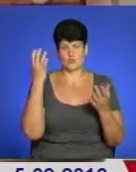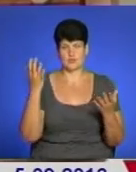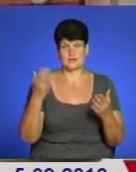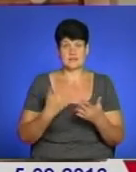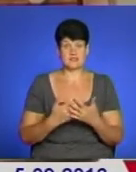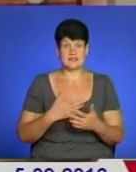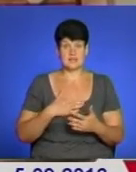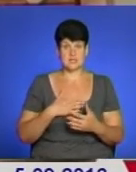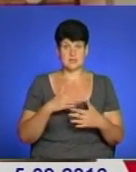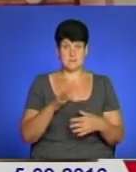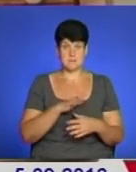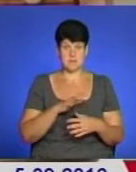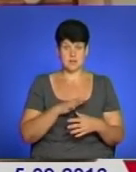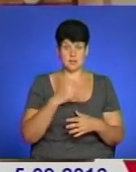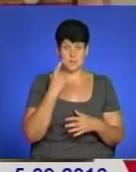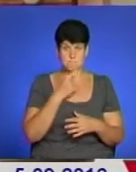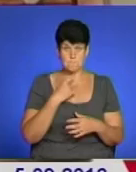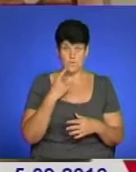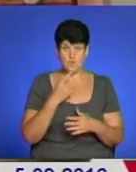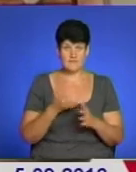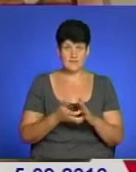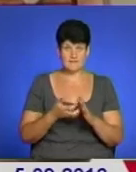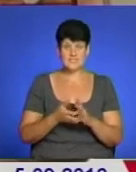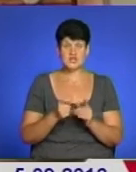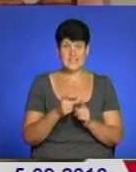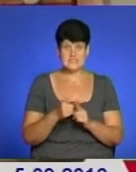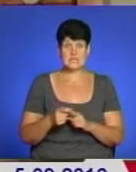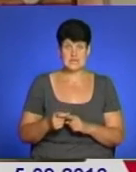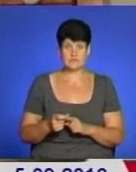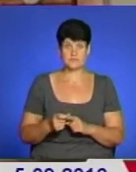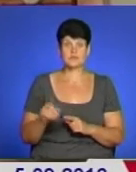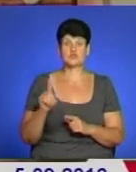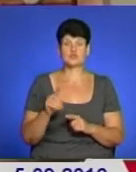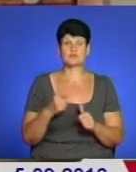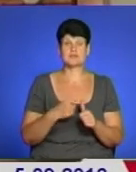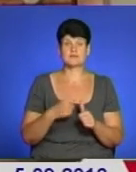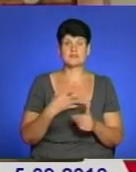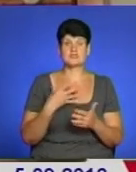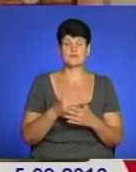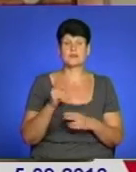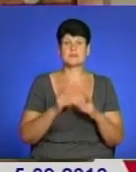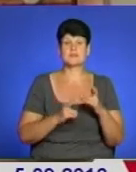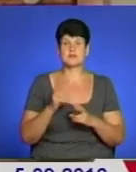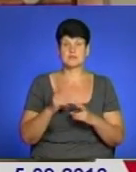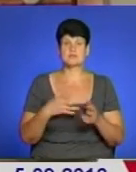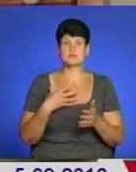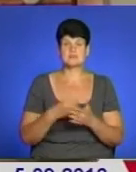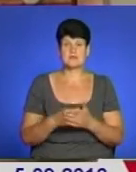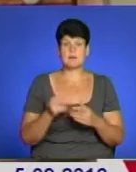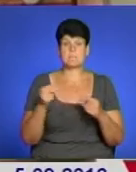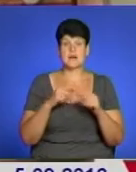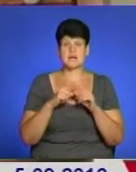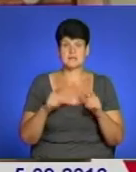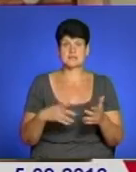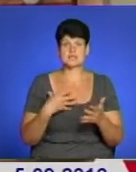наша багата мова, в нашій багатій мові не вистачило слів, щоб назвати своє підприємство, свій магазин, свою кав'ярню